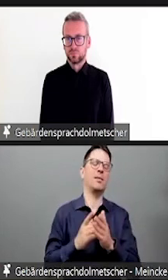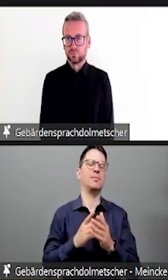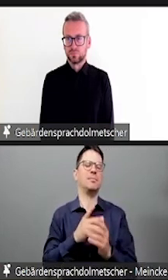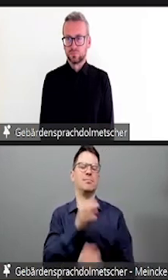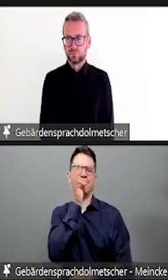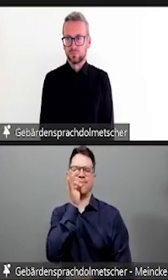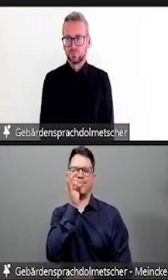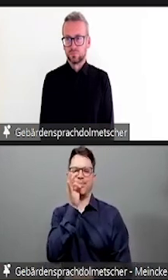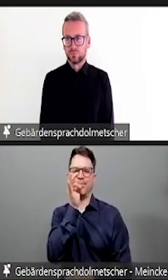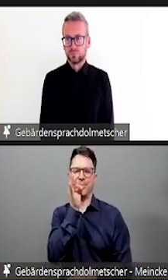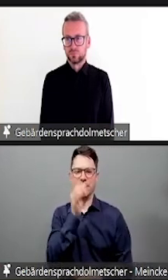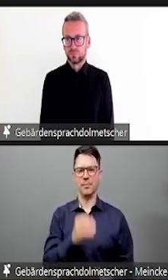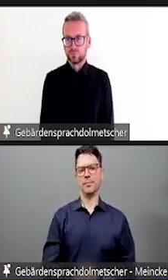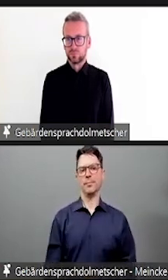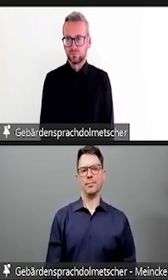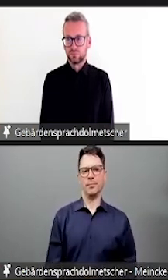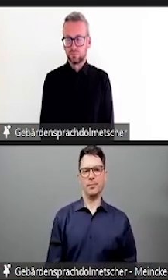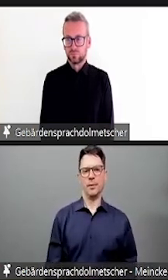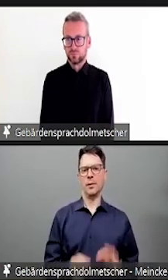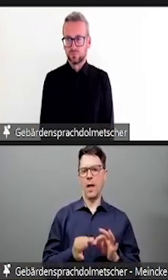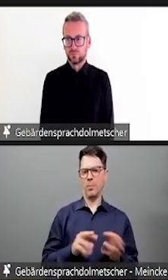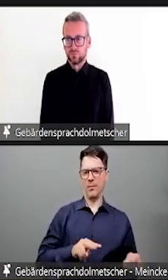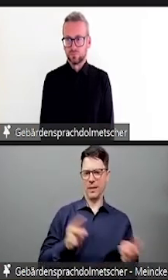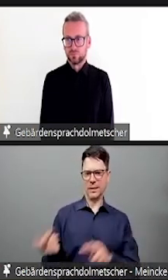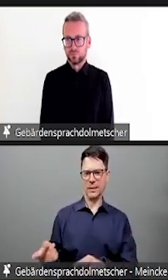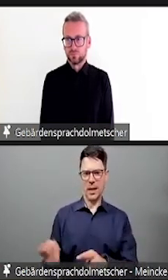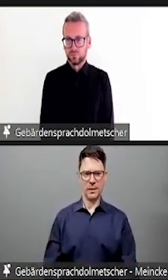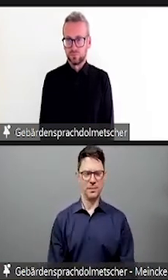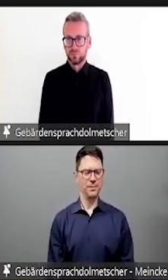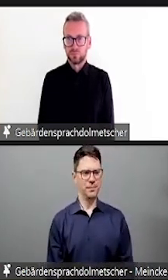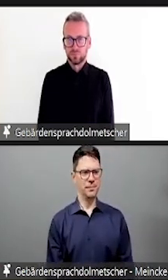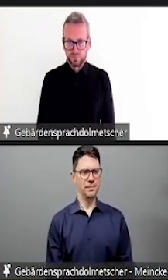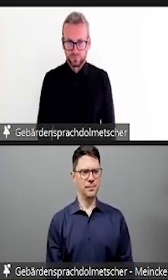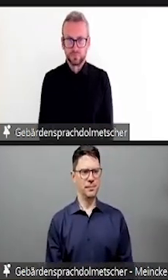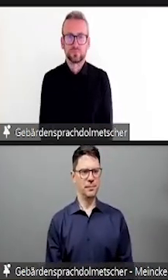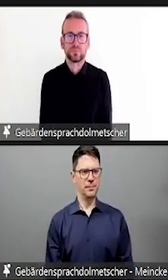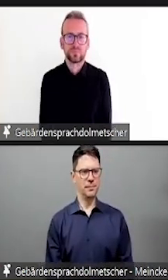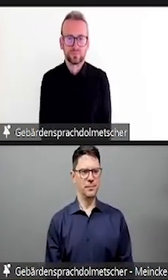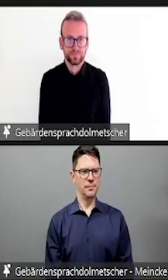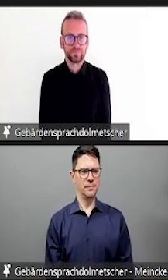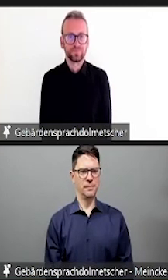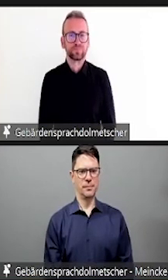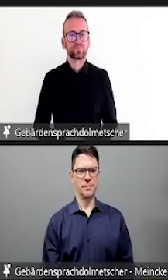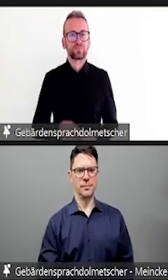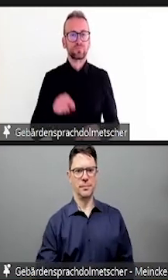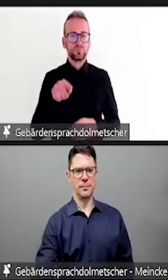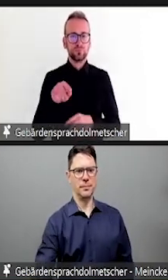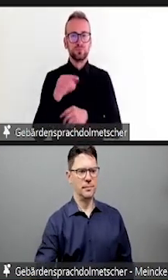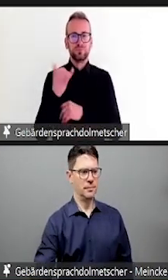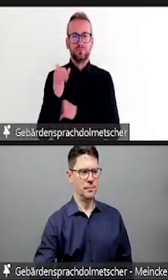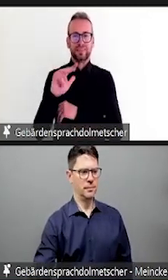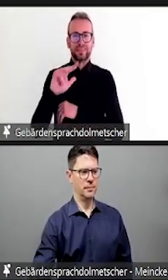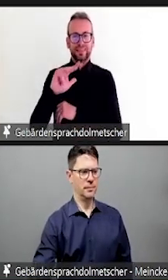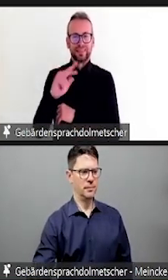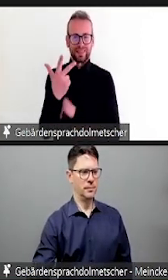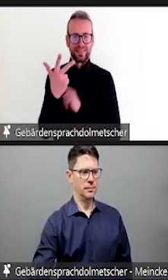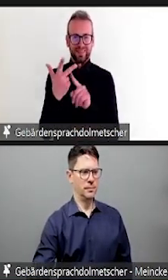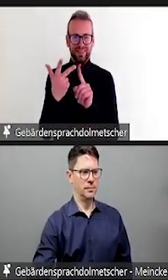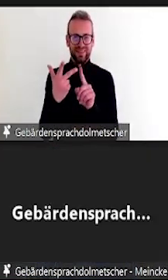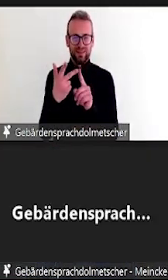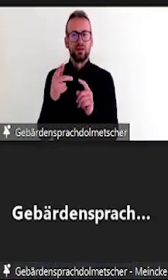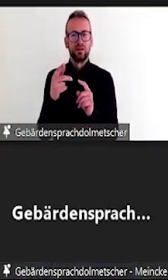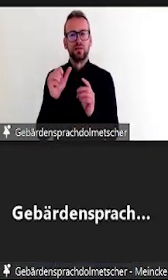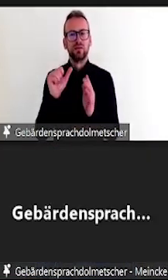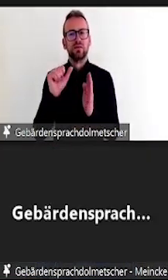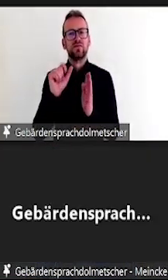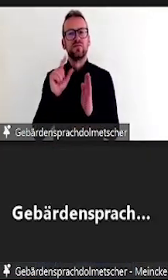Es gibt eben empirische Ergebnisse, die zeigen, dass der Rechtsprechung häufig doch nicht gefolgt wird. Und ich